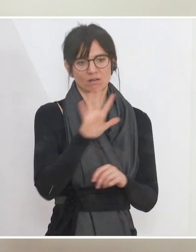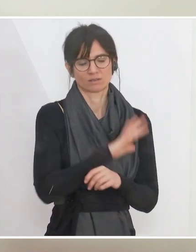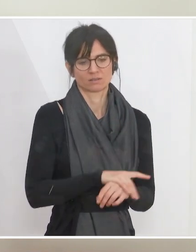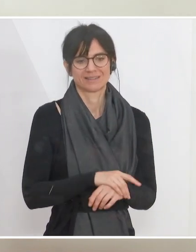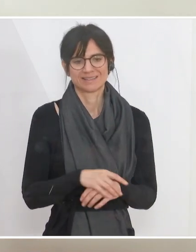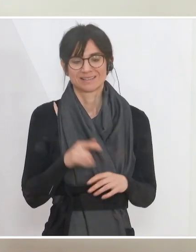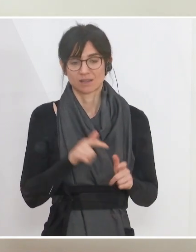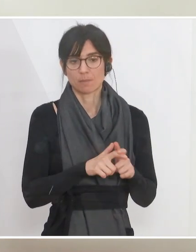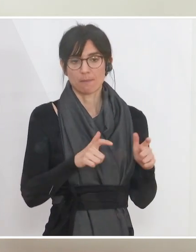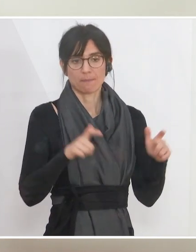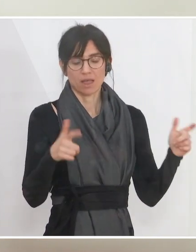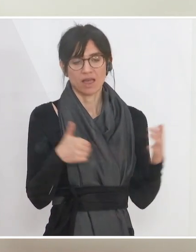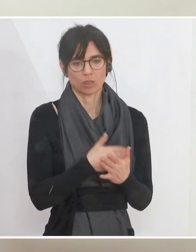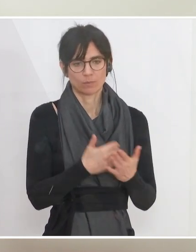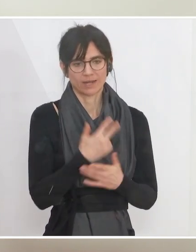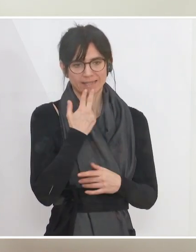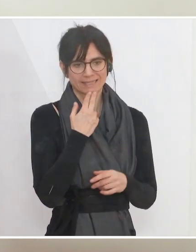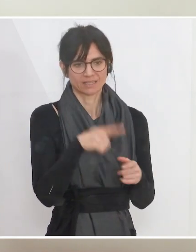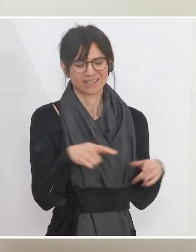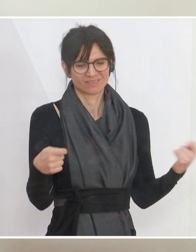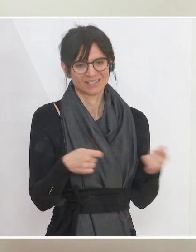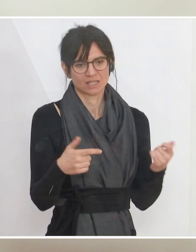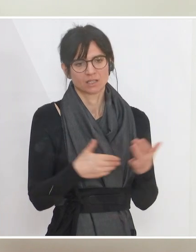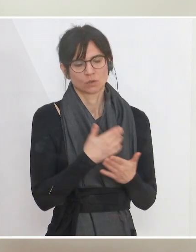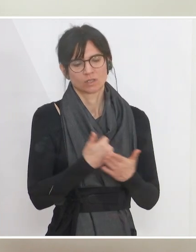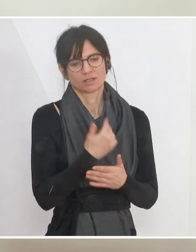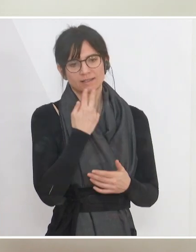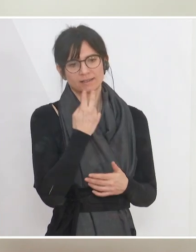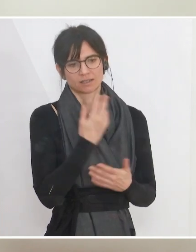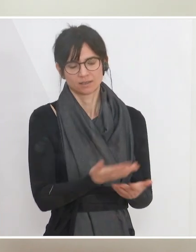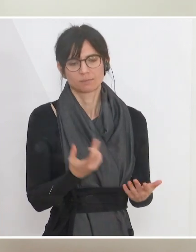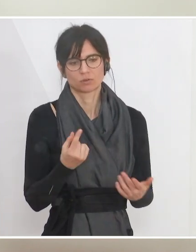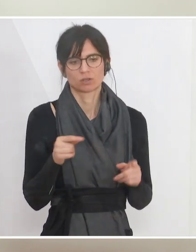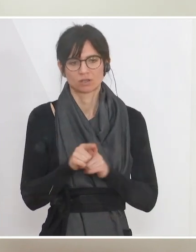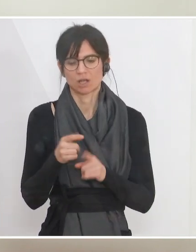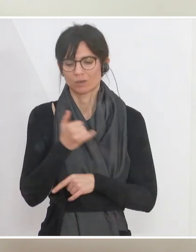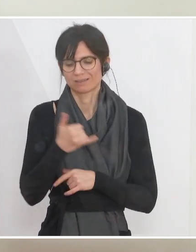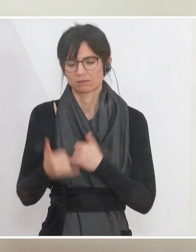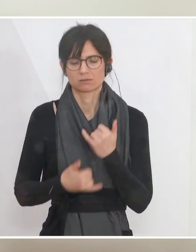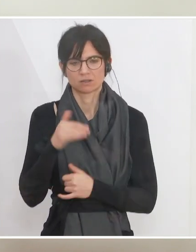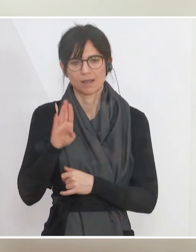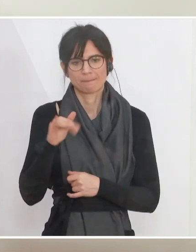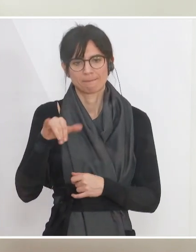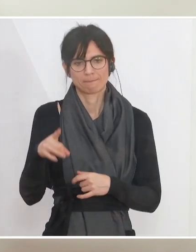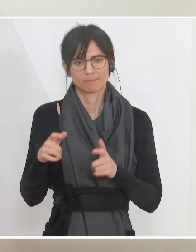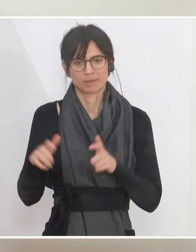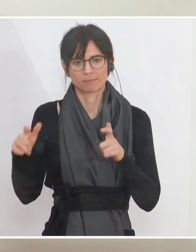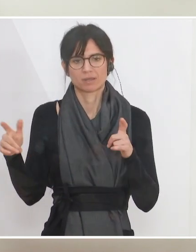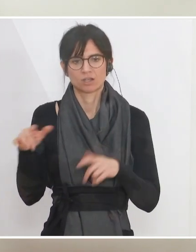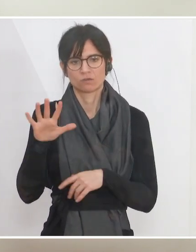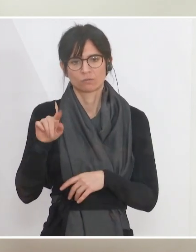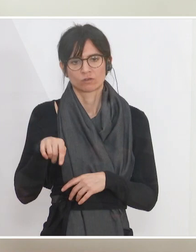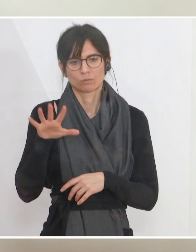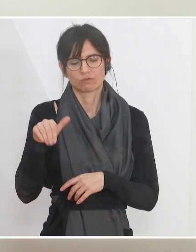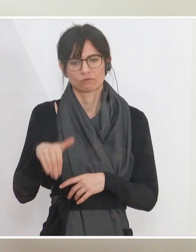Zuwachs an erneuerbare Energie, diese Investitionen in die erneuerbare Energie, das bedeutet auch jährliche BIP-Zuwächse in der Höhe von 5